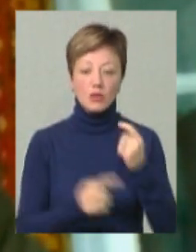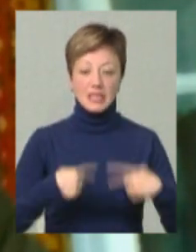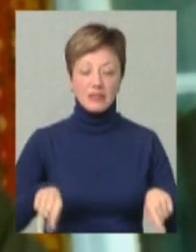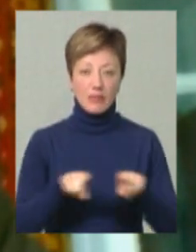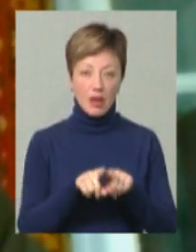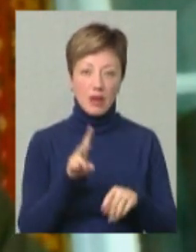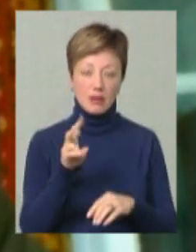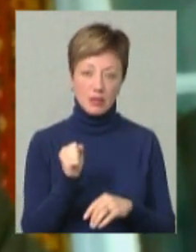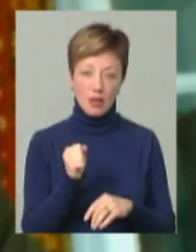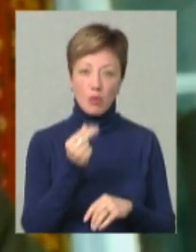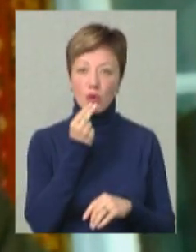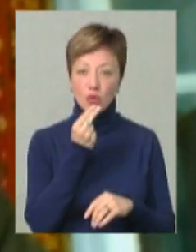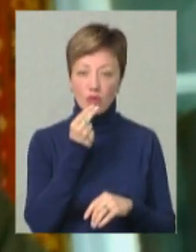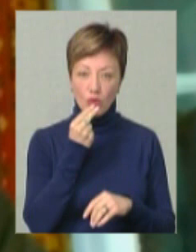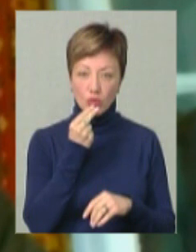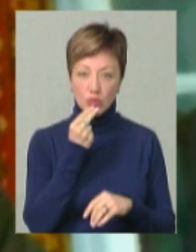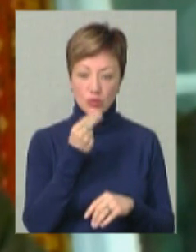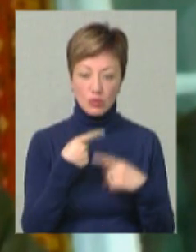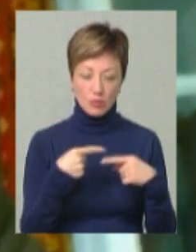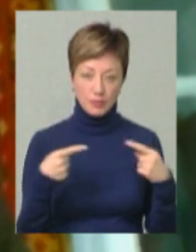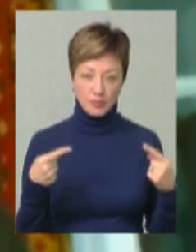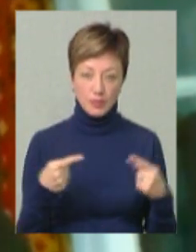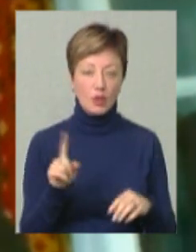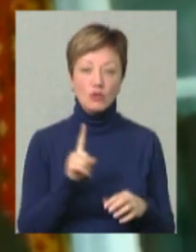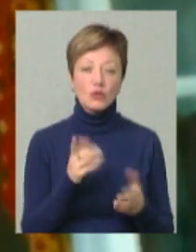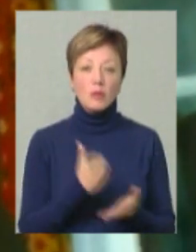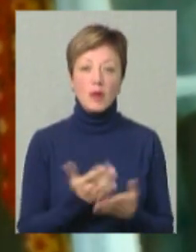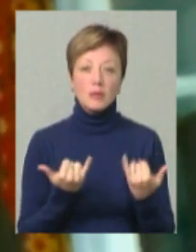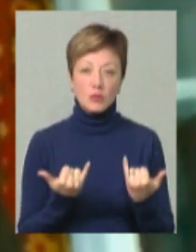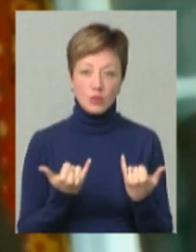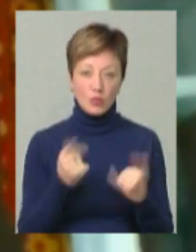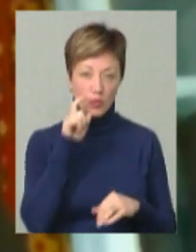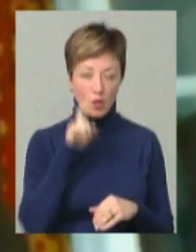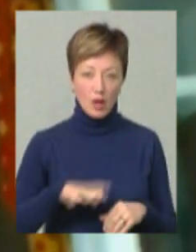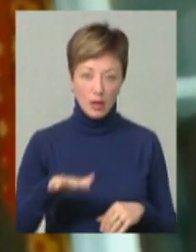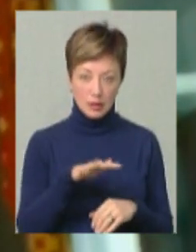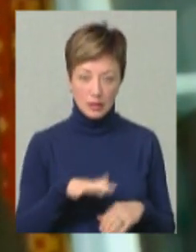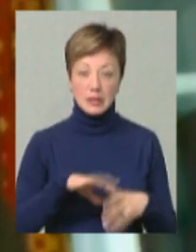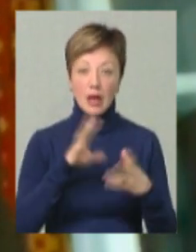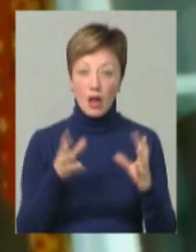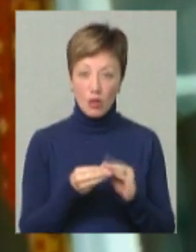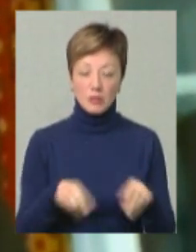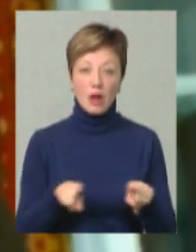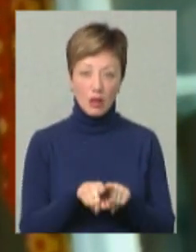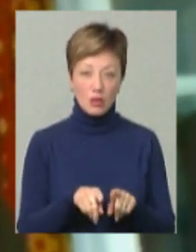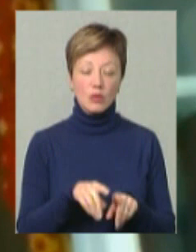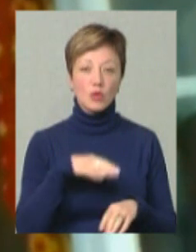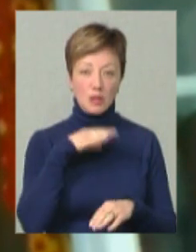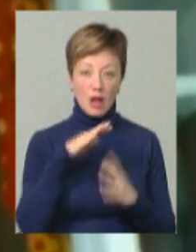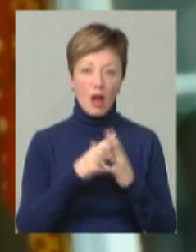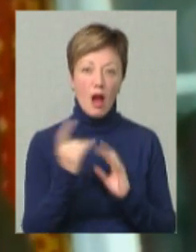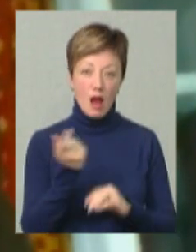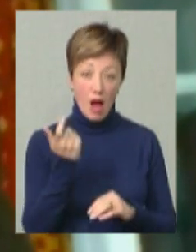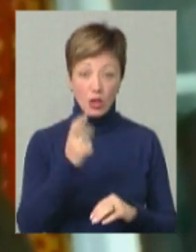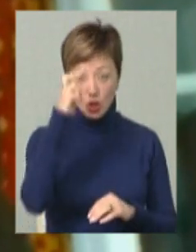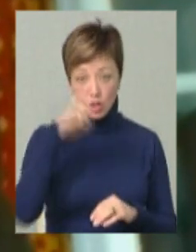і зокрема на продовольчі продукти. Що ми маємо сьогодні в Україні? Україна загалом така достатньо аграрна